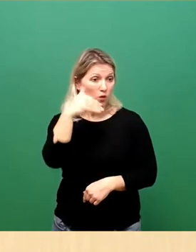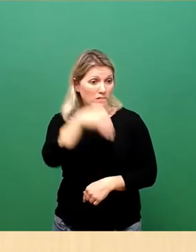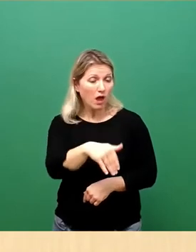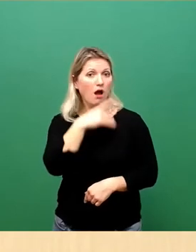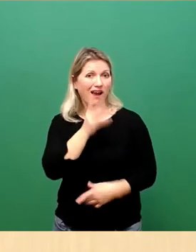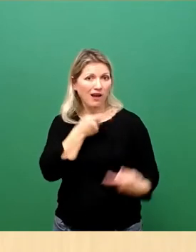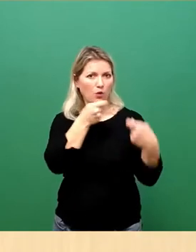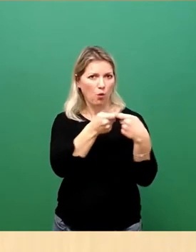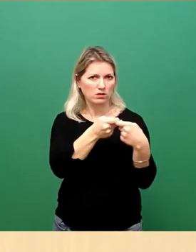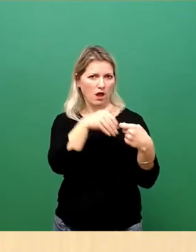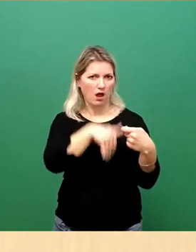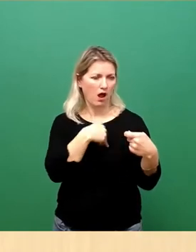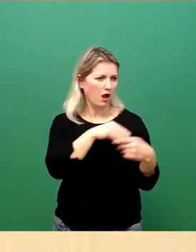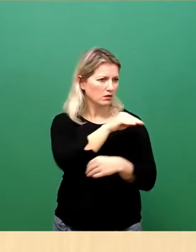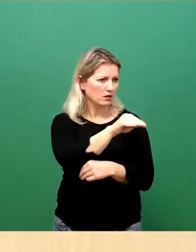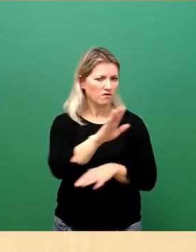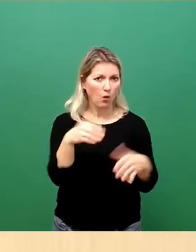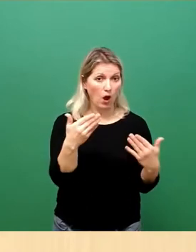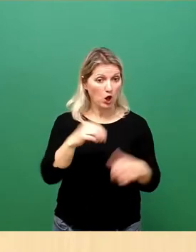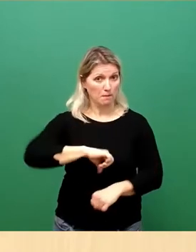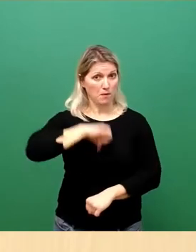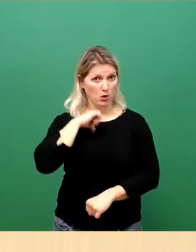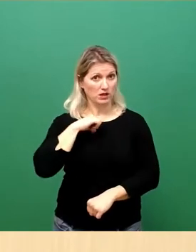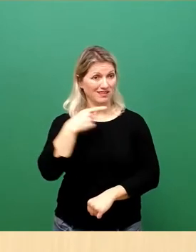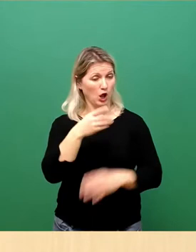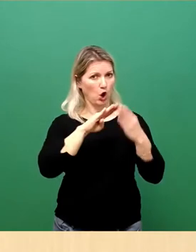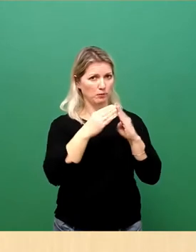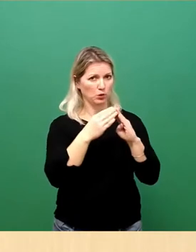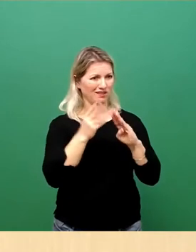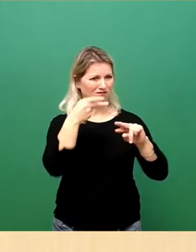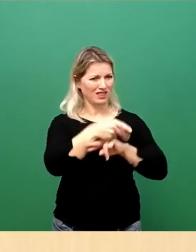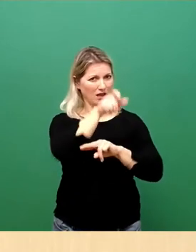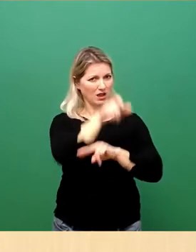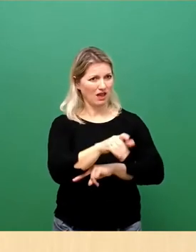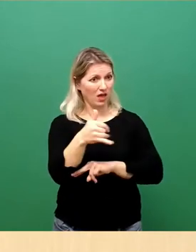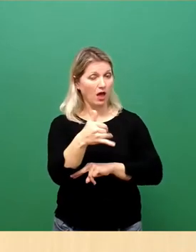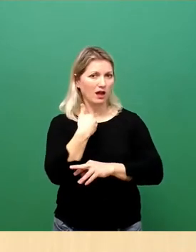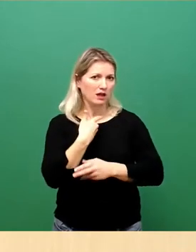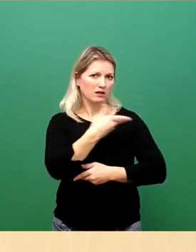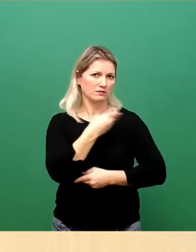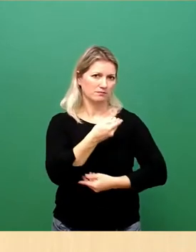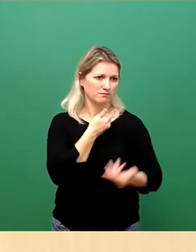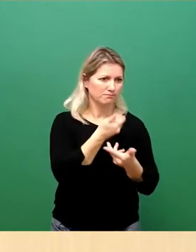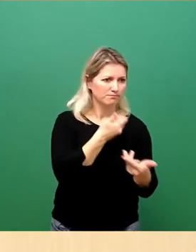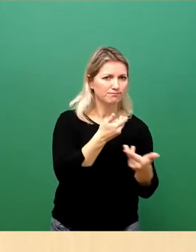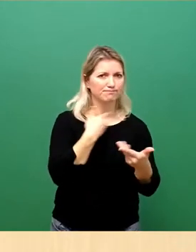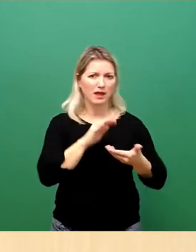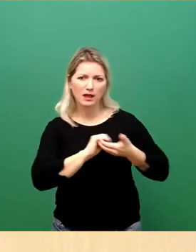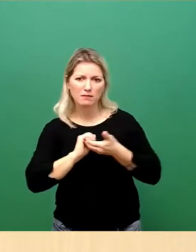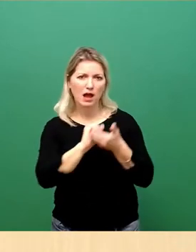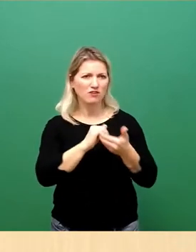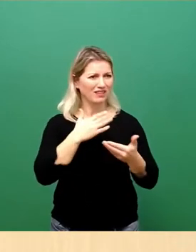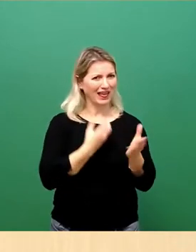mit Vertreterin der Community darüber beraten, wie wir die Gemeinschaft mit unseren Ressourcen unterstützen können.